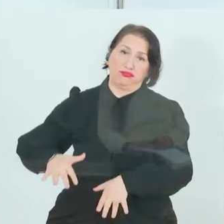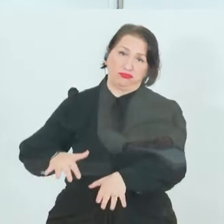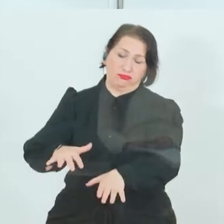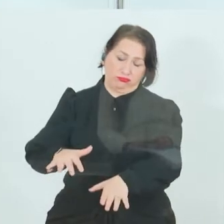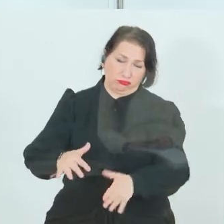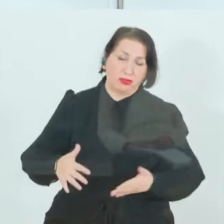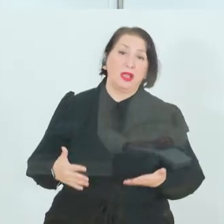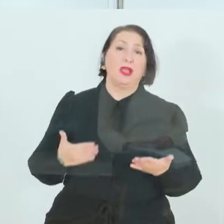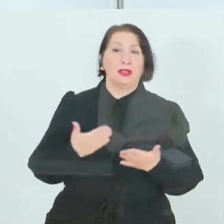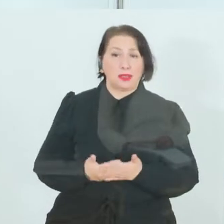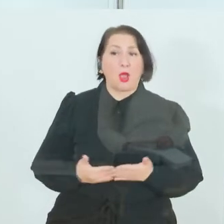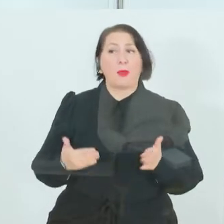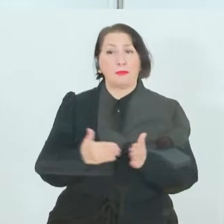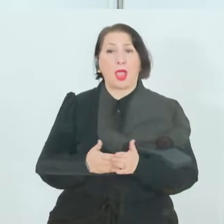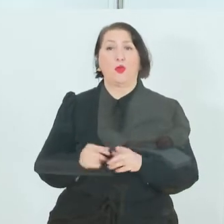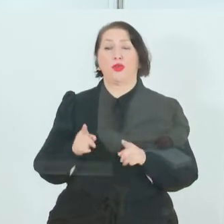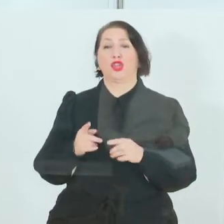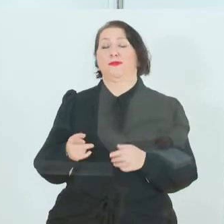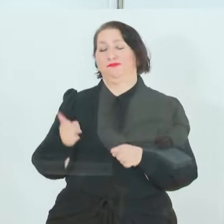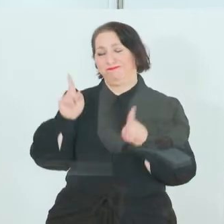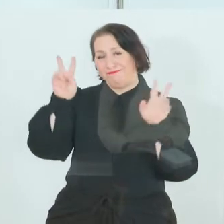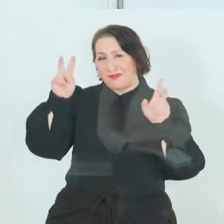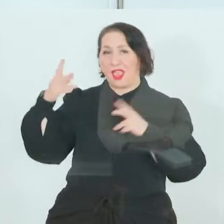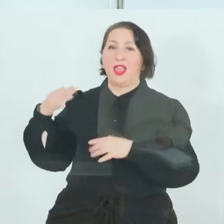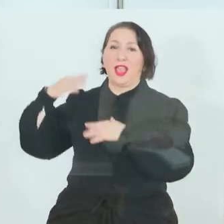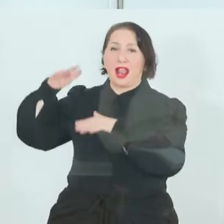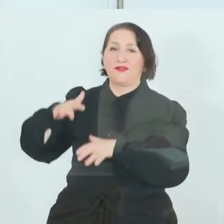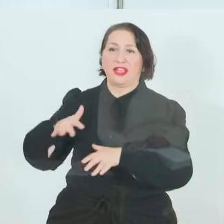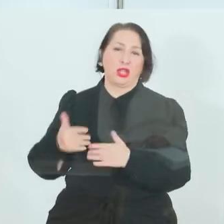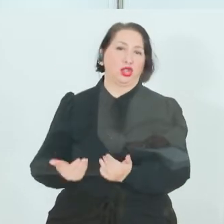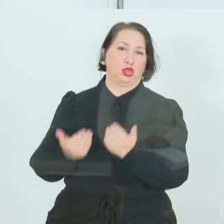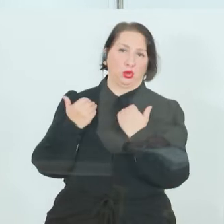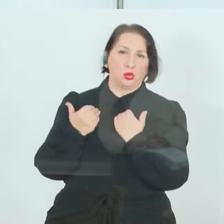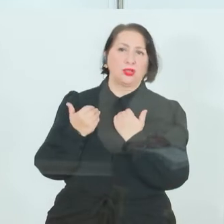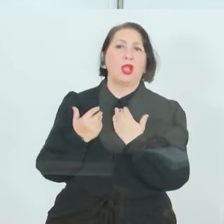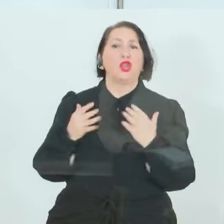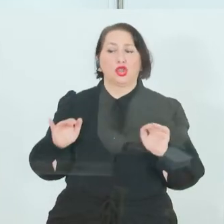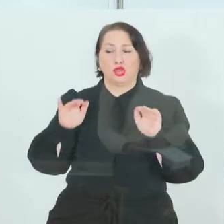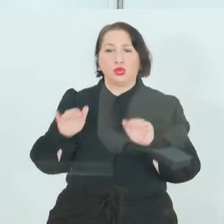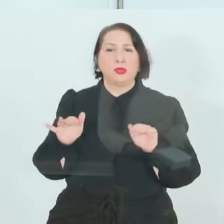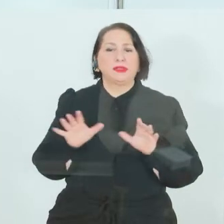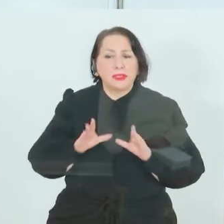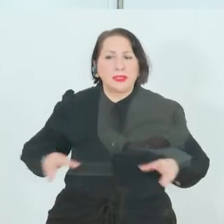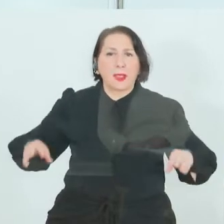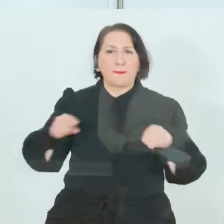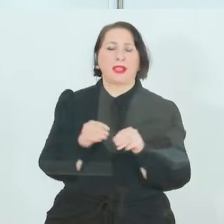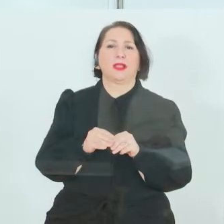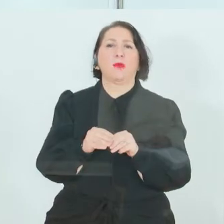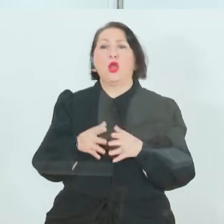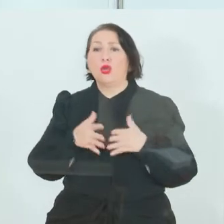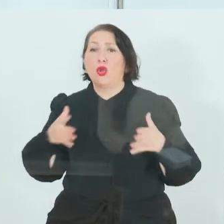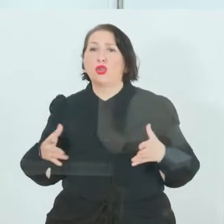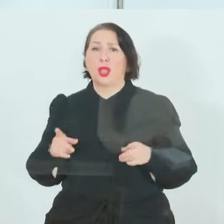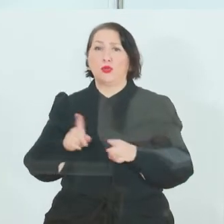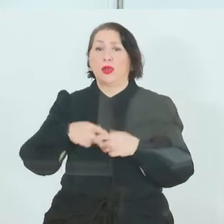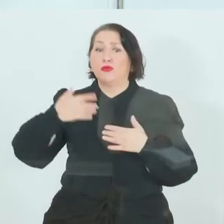es diesen wirtschaftlichen Lawinenschutz. Wir brauchen einen Schutz gemeinsam, dass wir größere und langfristige Schäden von